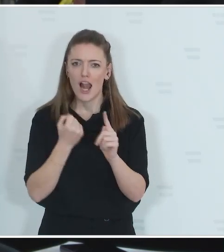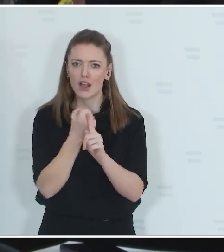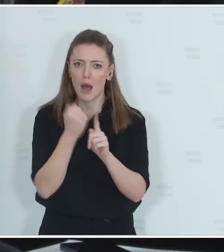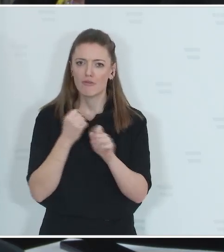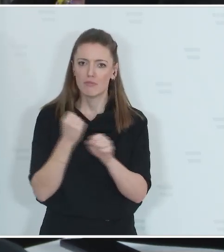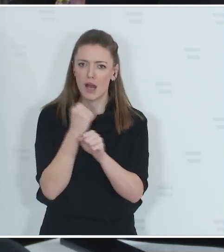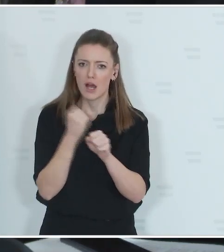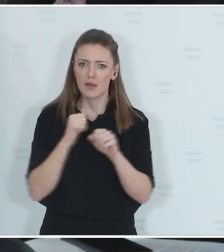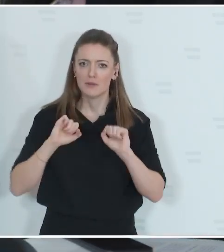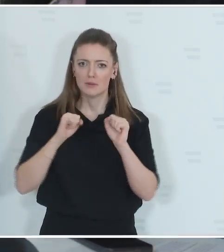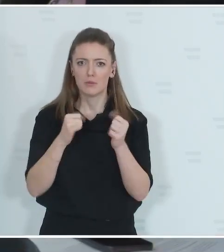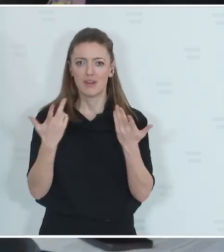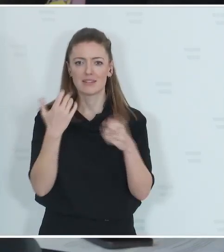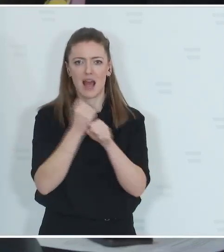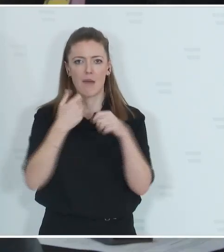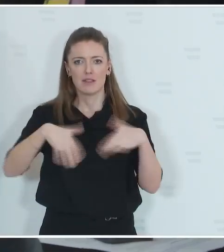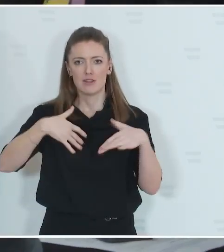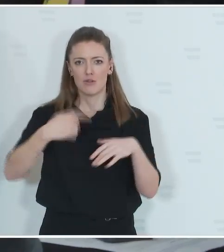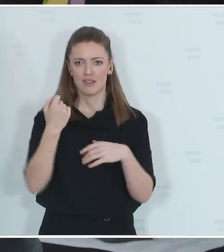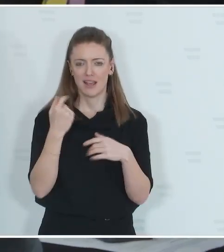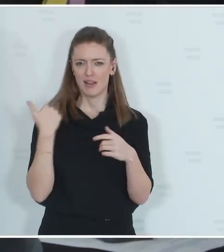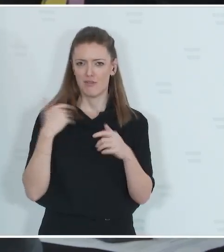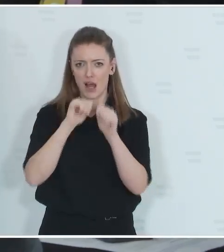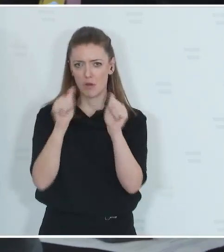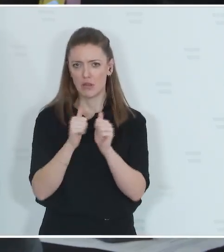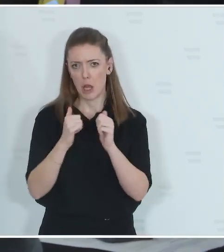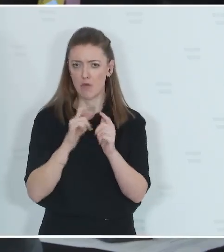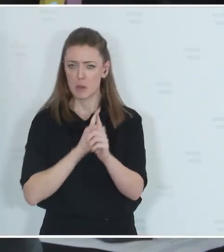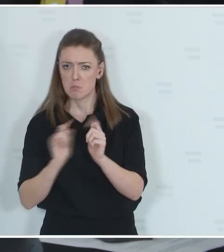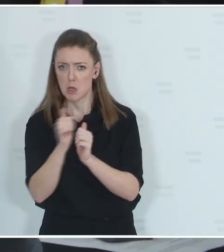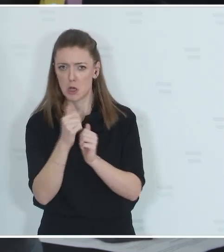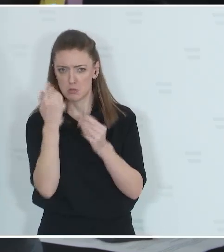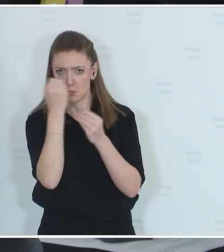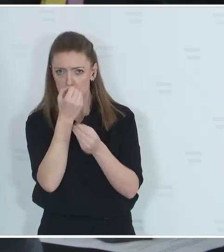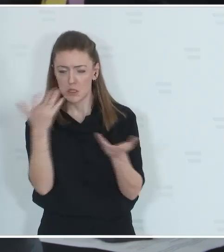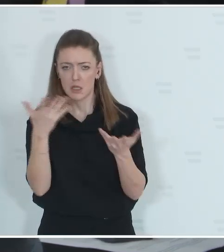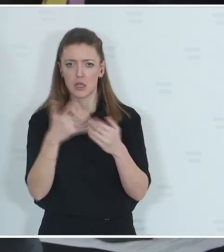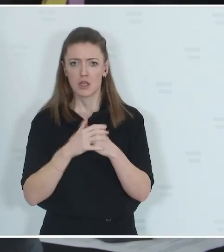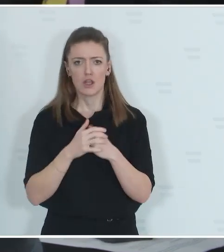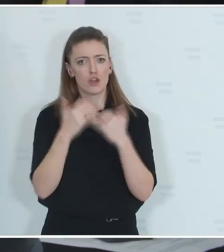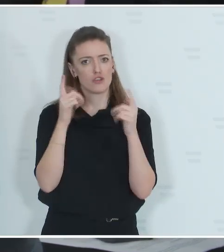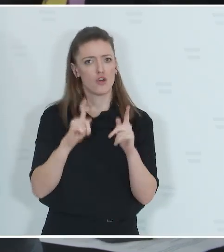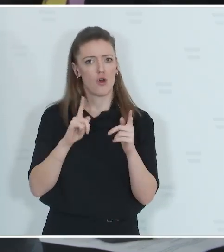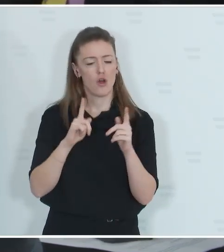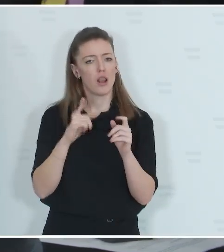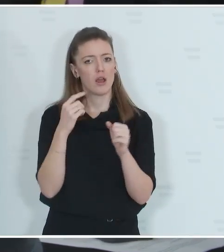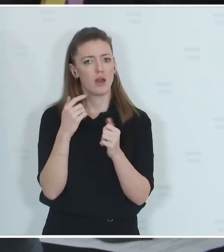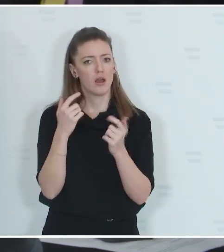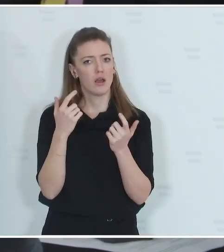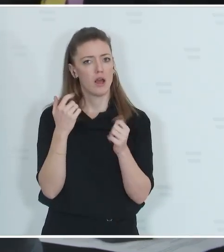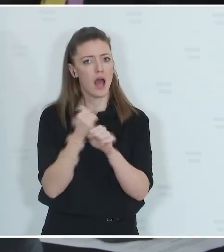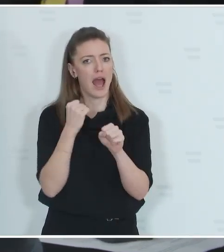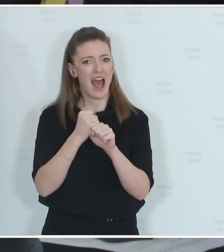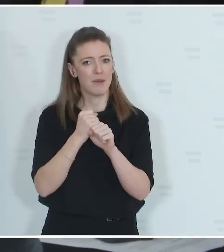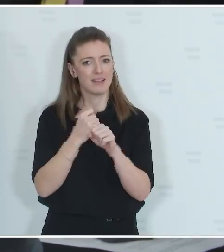machen mit dem Arbeitslosengeld. Sie hat ein Modell lanciert heute, das auf eine Kürzung des